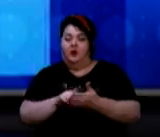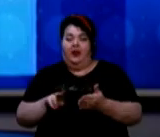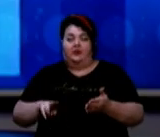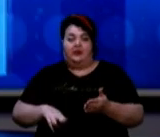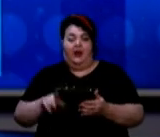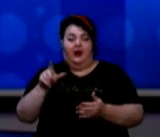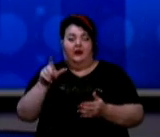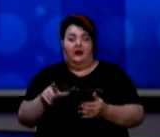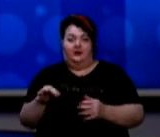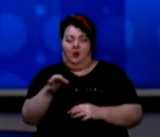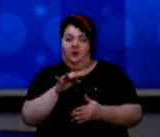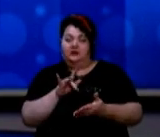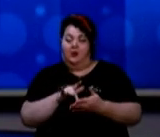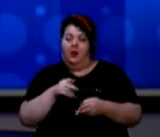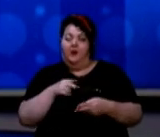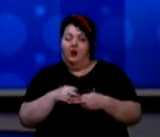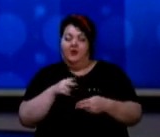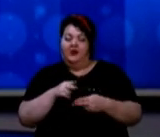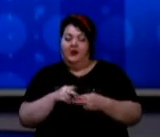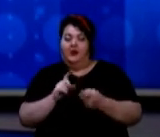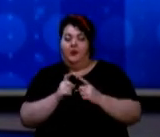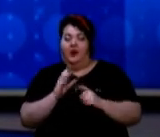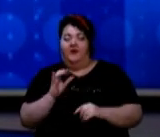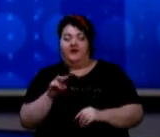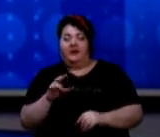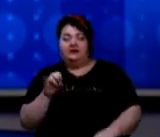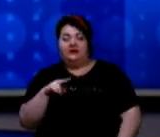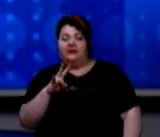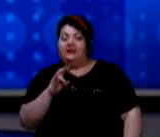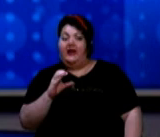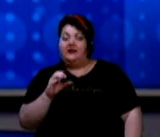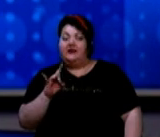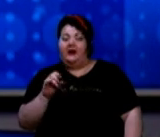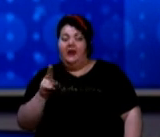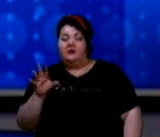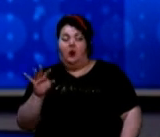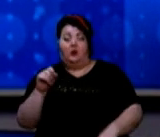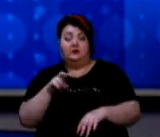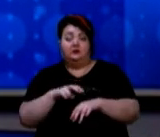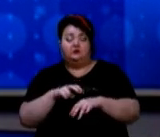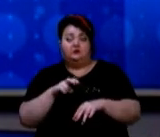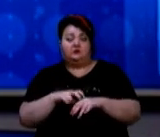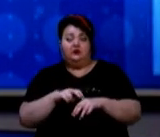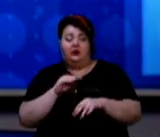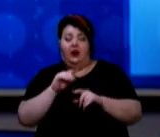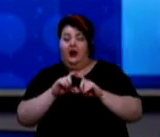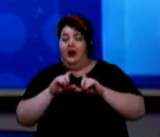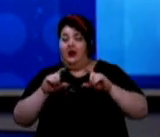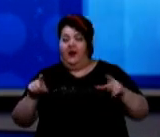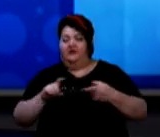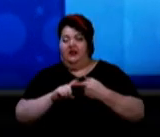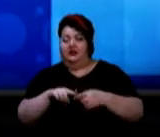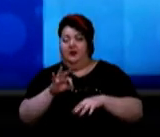обласного центру профілактики та боротьби з ВІЛСНІД Світланої Настеренко та доцентом кафедри інфекційних хвороб з епідеміологією Української